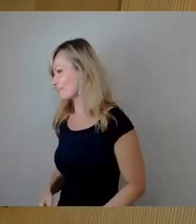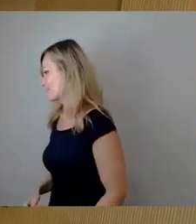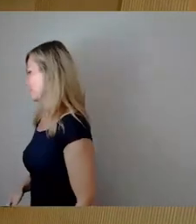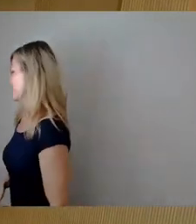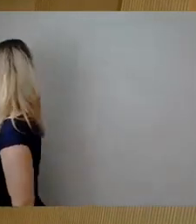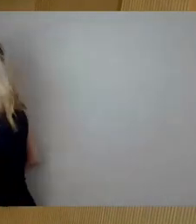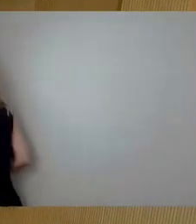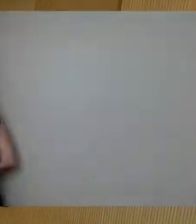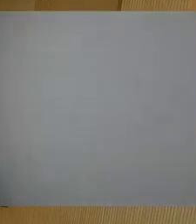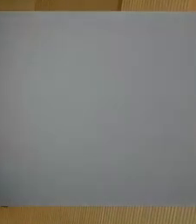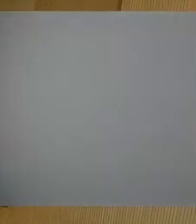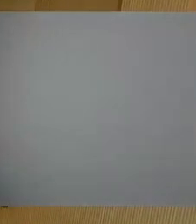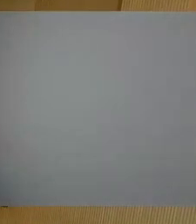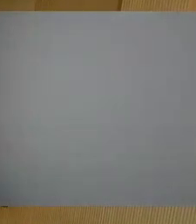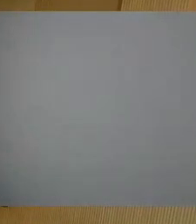Herr Zastrow.